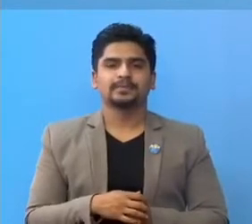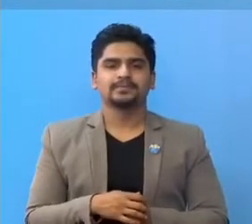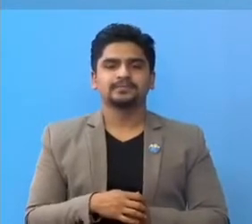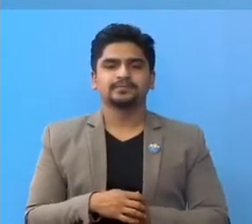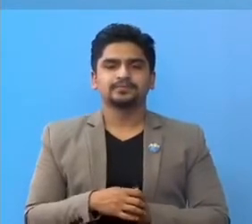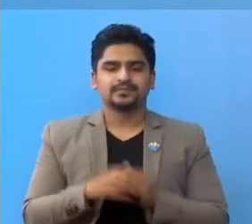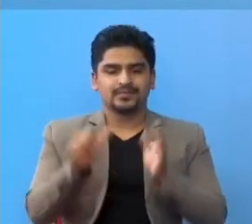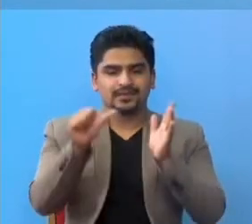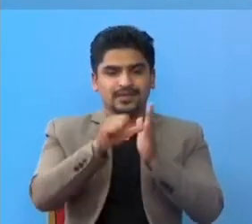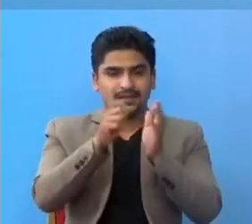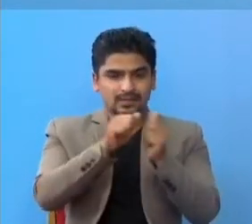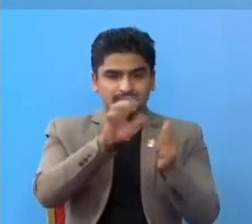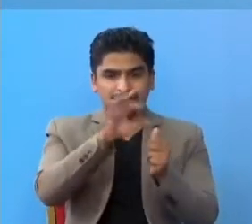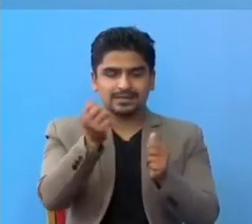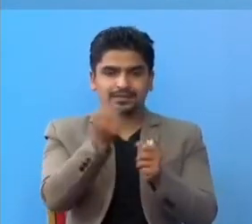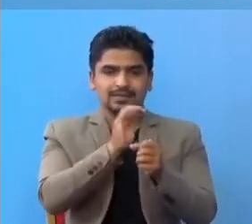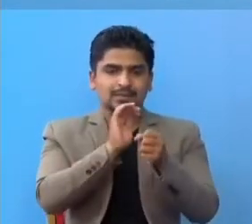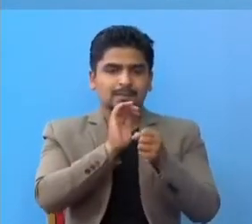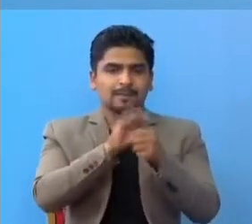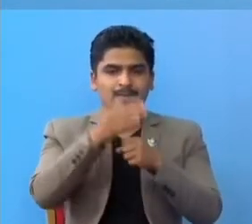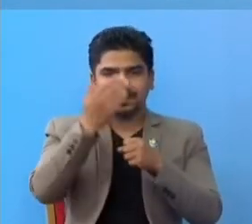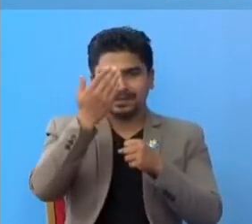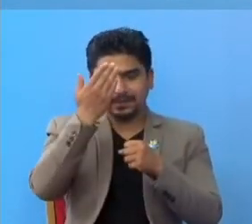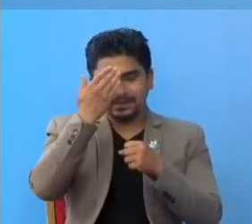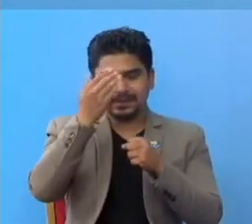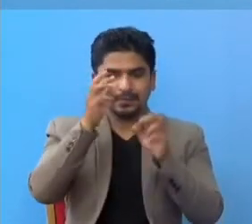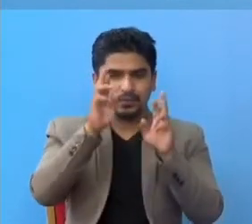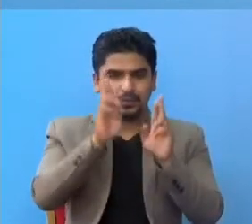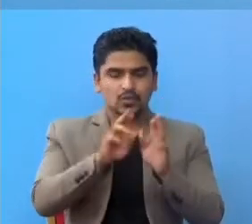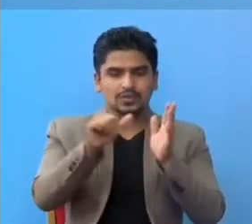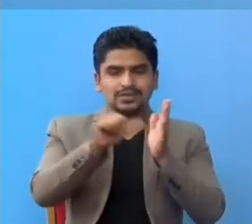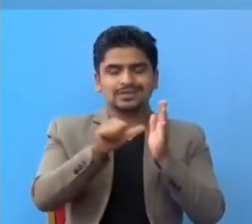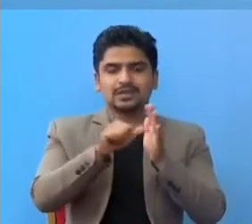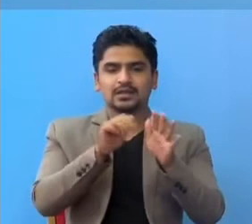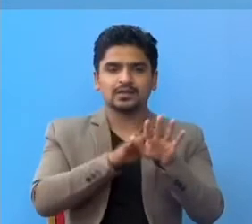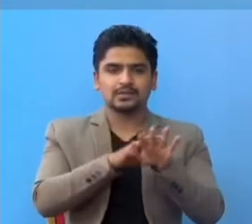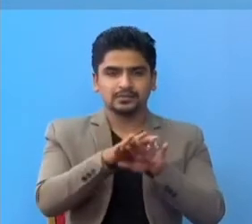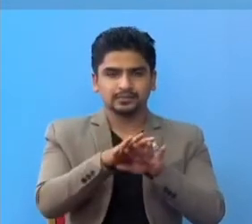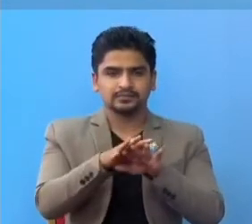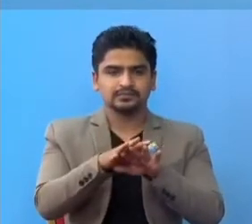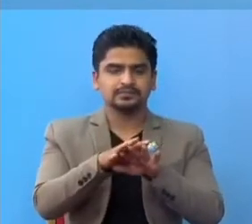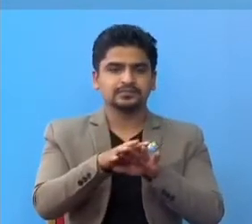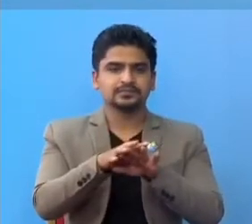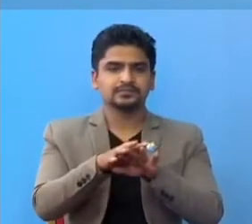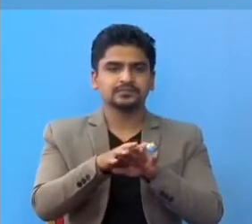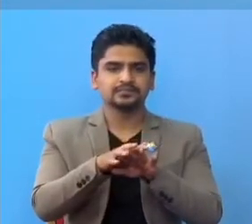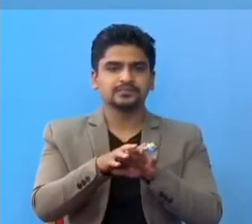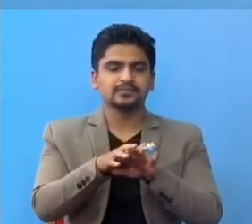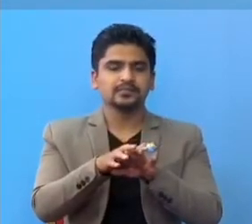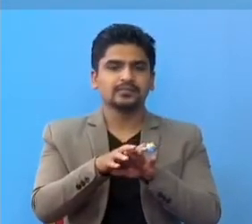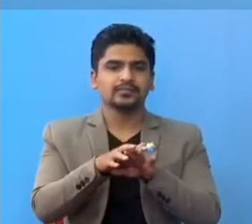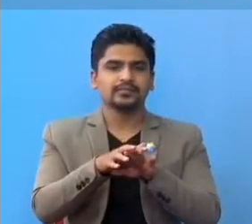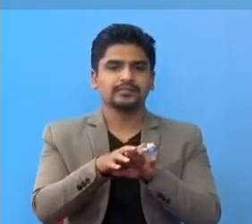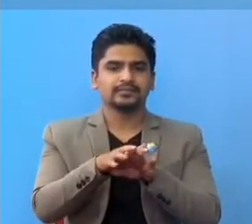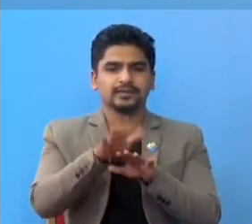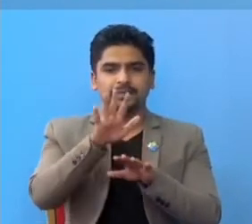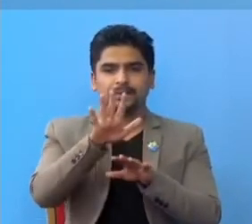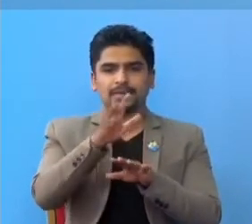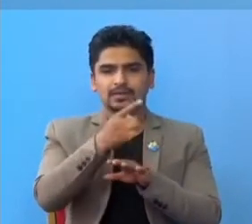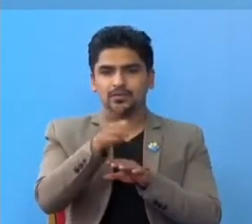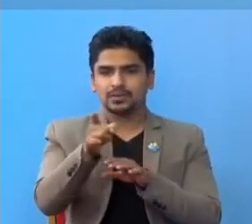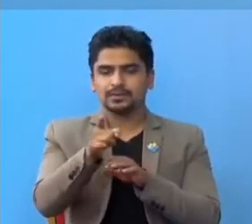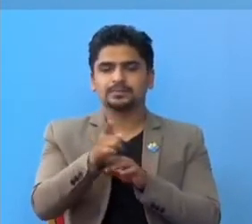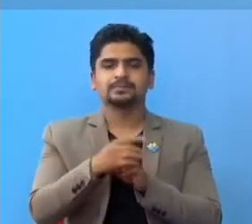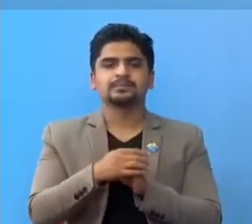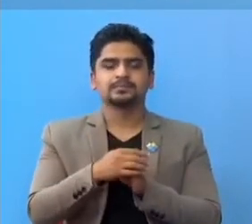रजिल्ला गत पांसे बंदा बड़ी उपचार मां संक्रमी तरू रहे का जिल्ला हरू पाच ओटाशन